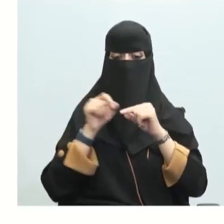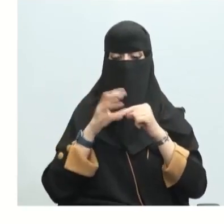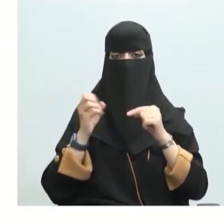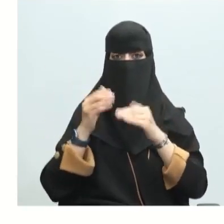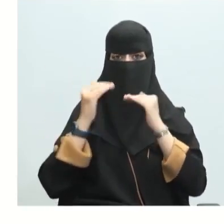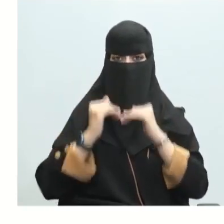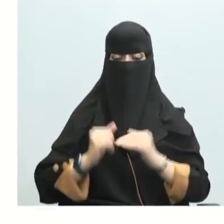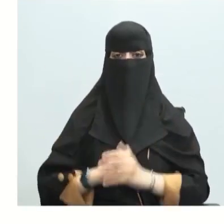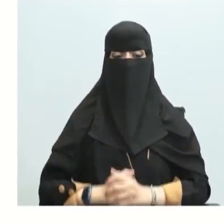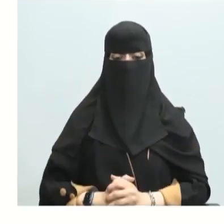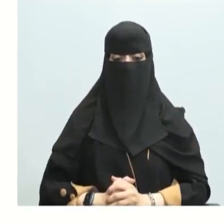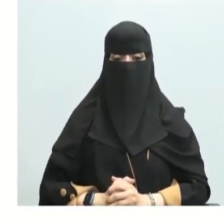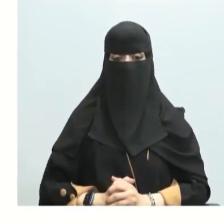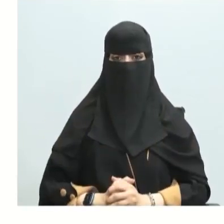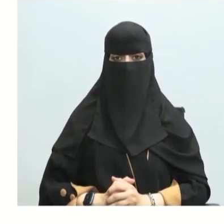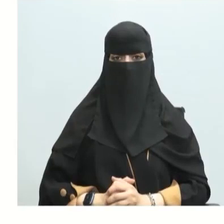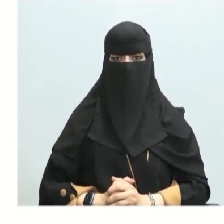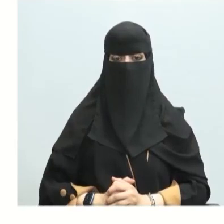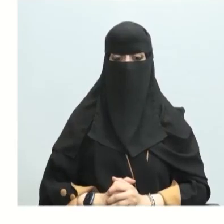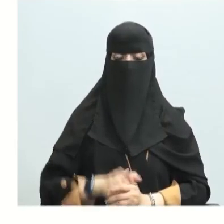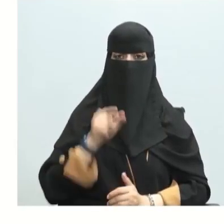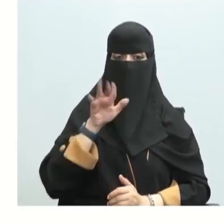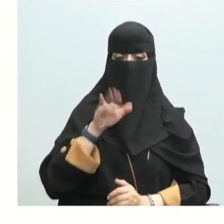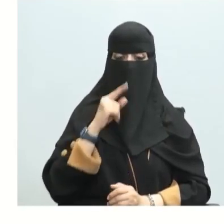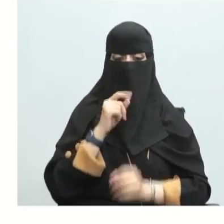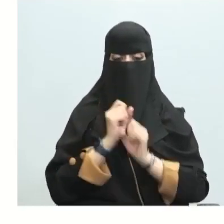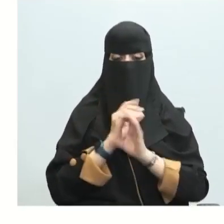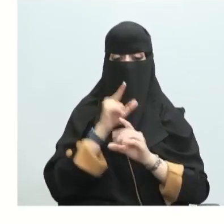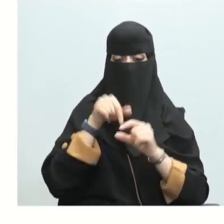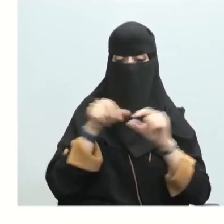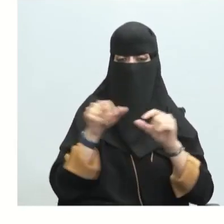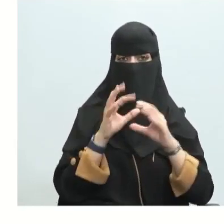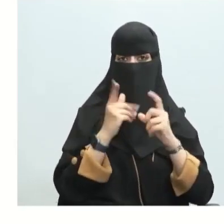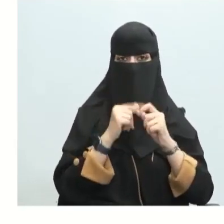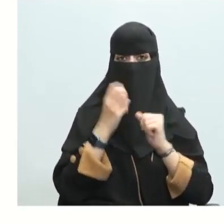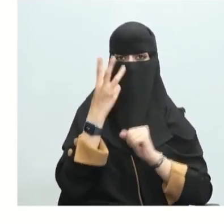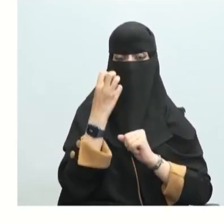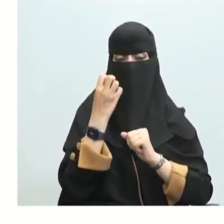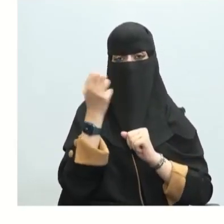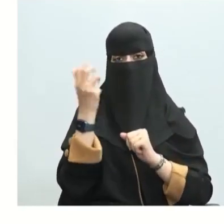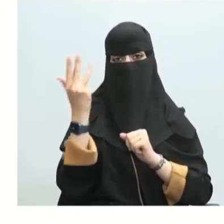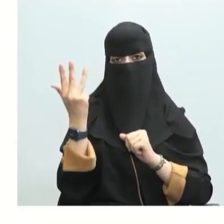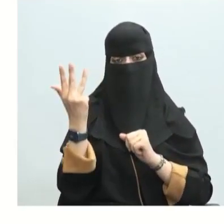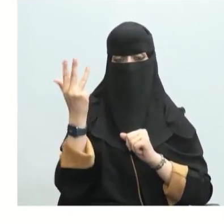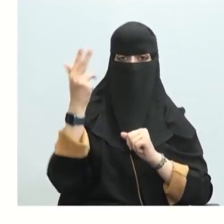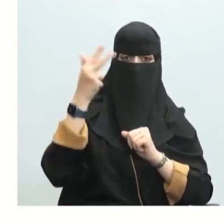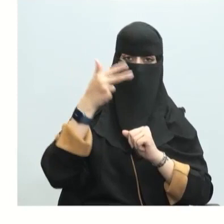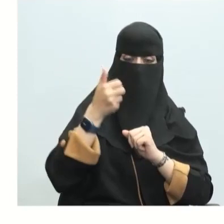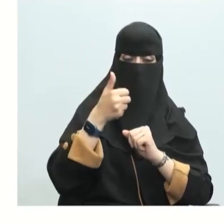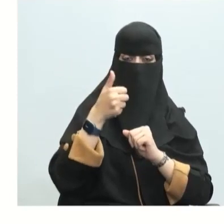تحت الصفر لذلك هنا أطلق حرارة طاقة مقدارها سالب